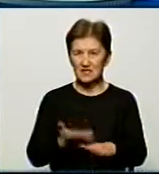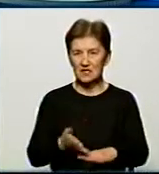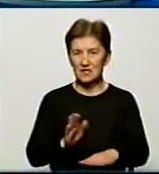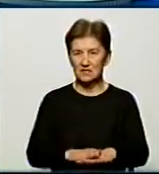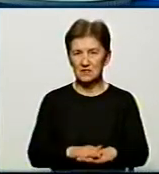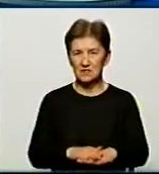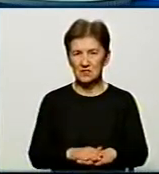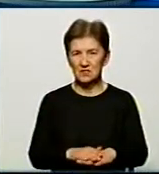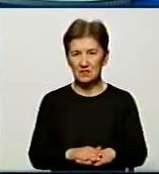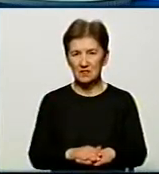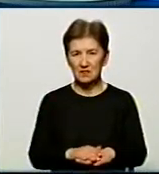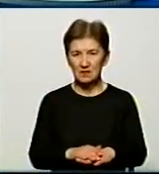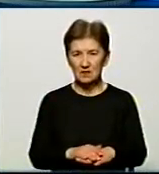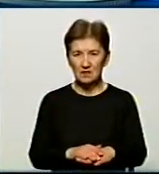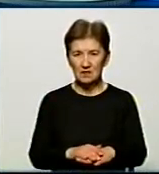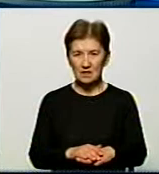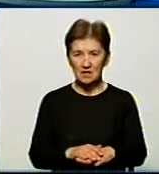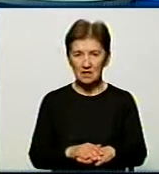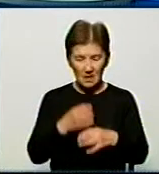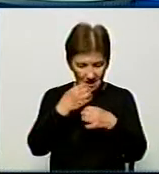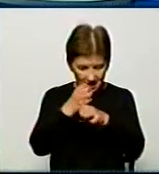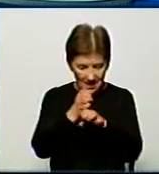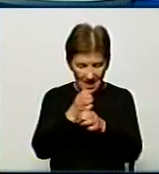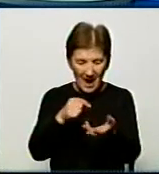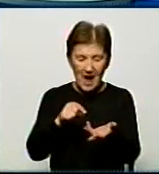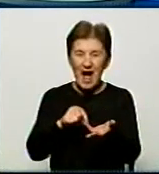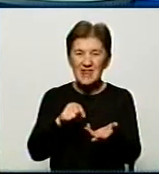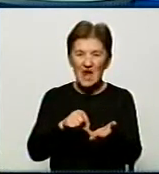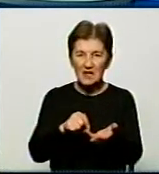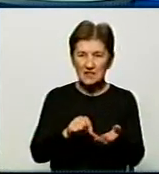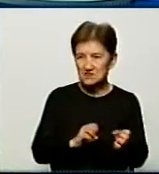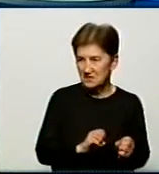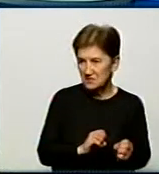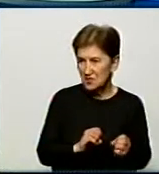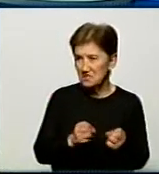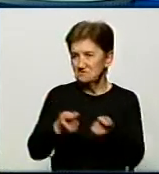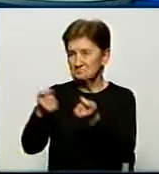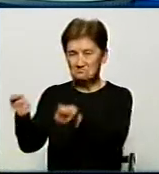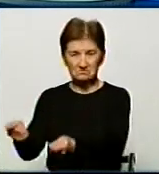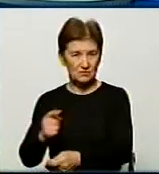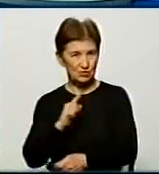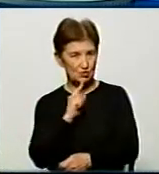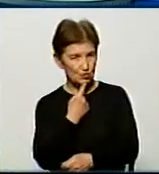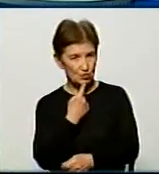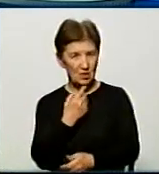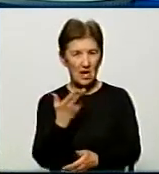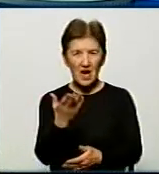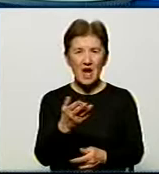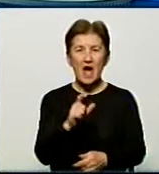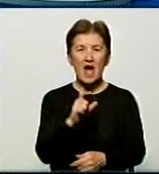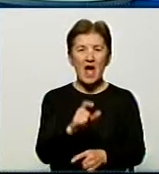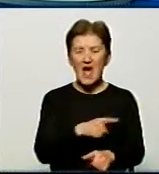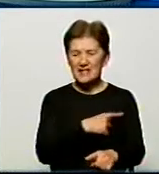аналізи доставити в обласний центр – це проблема. Експрес-тести відсутні. Давайте на цьому зупинимось. Експрес-тести – це